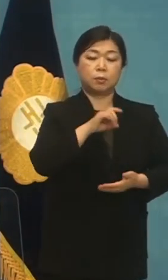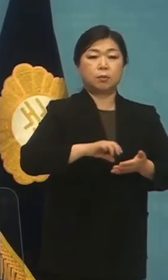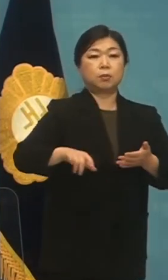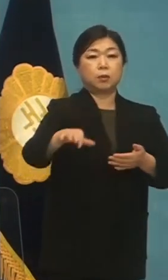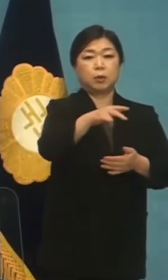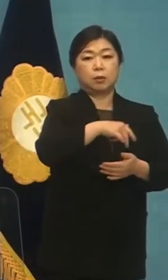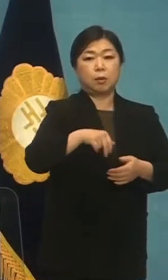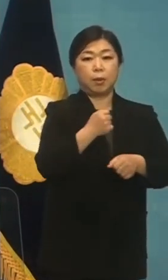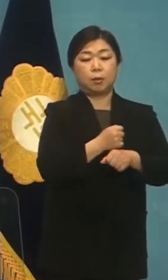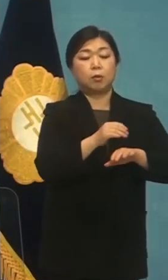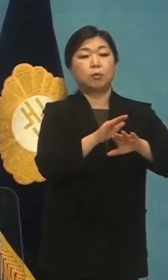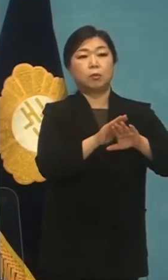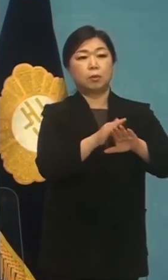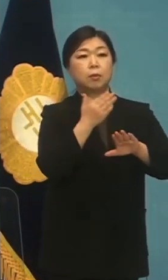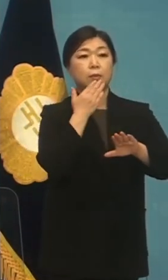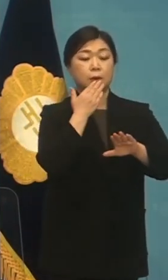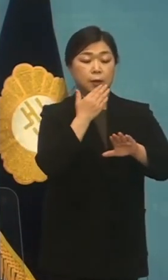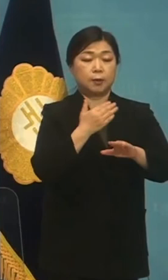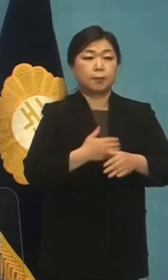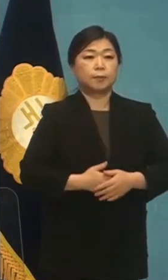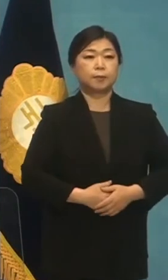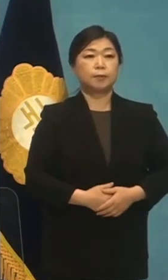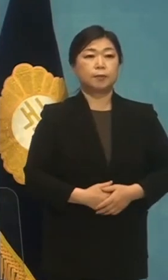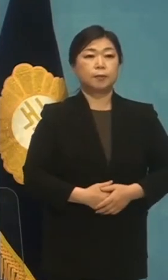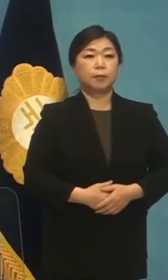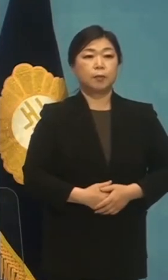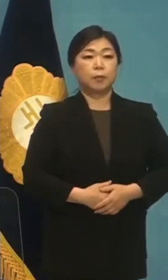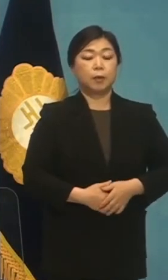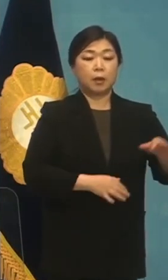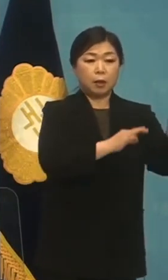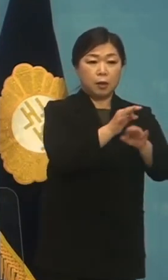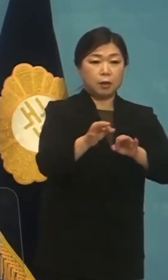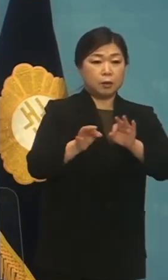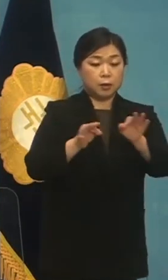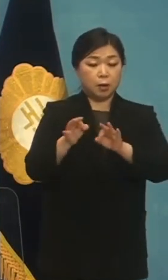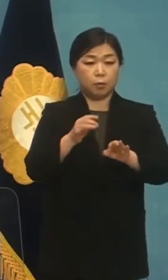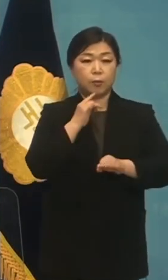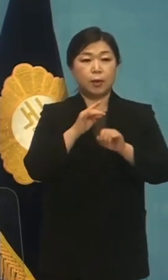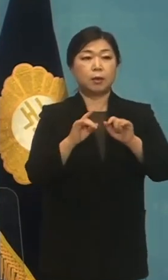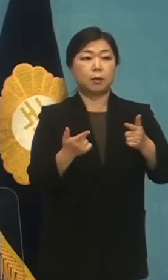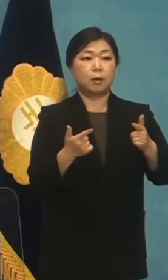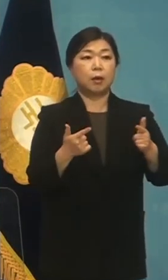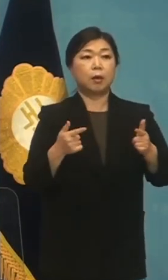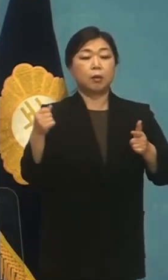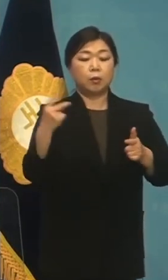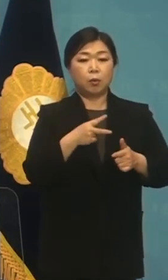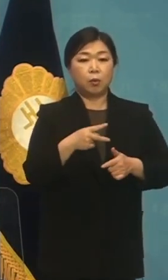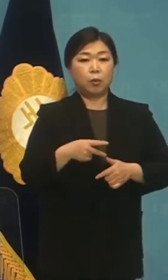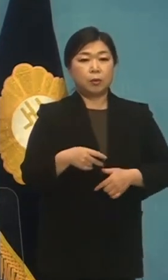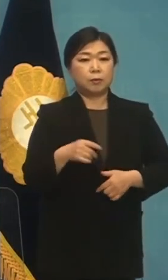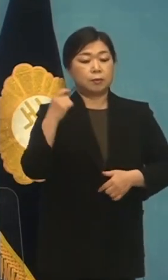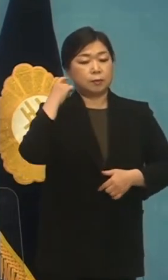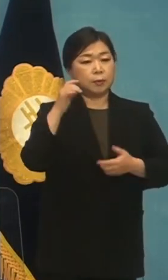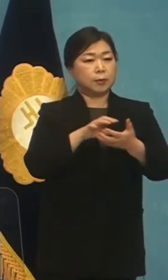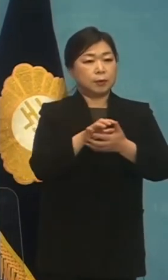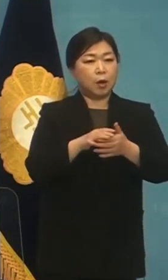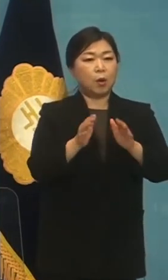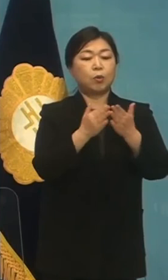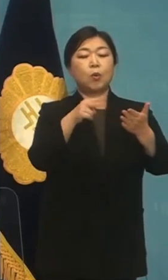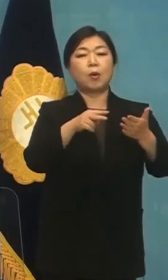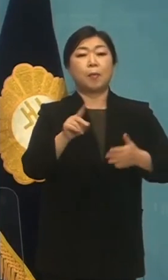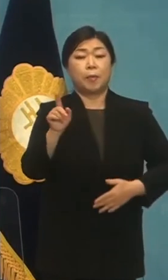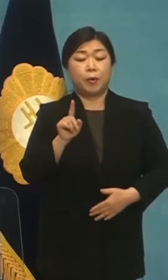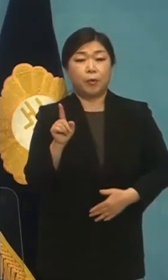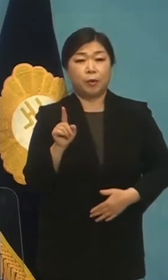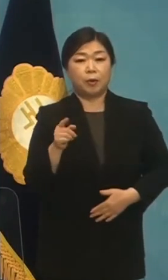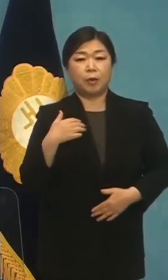풍부하게 마련할 수 있기 때문입니다. 상가, 시장뿐 아니라 K시끄러운 도서관 이건 제가